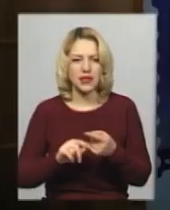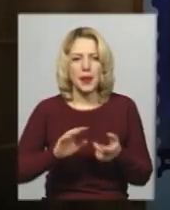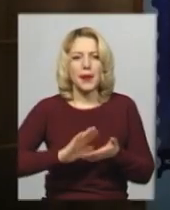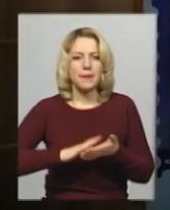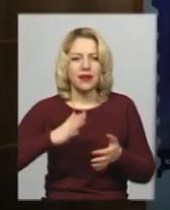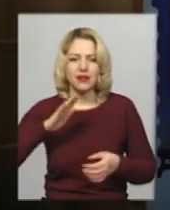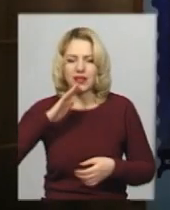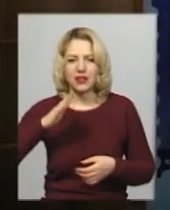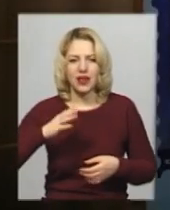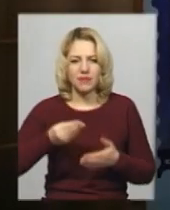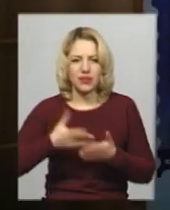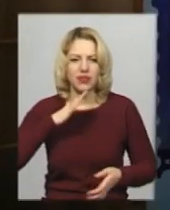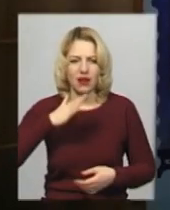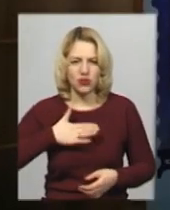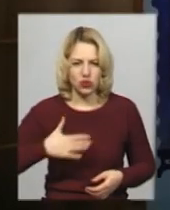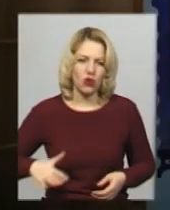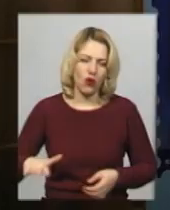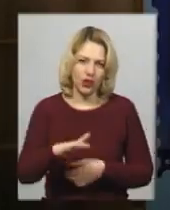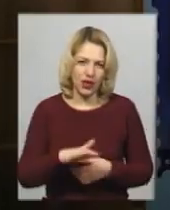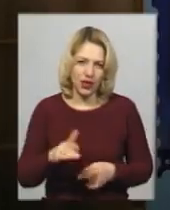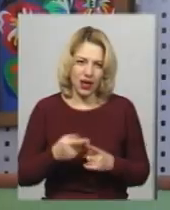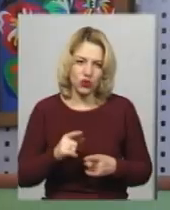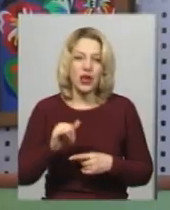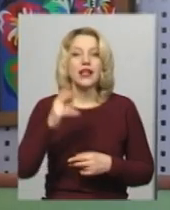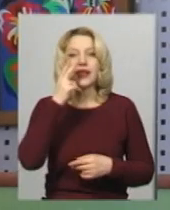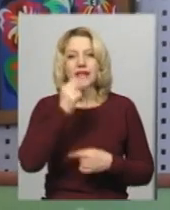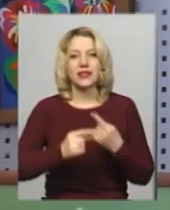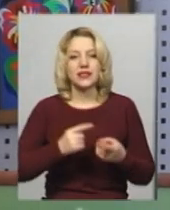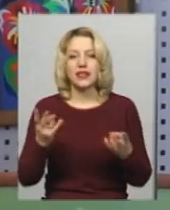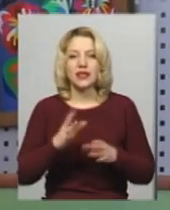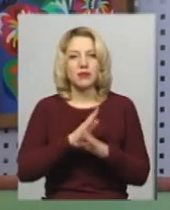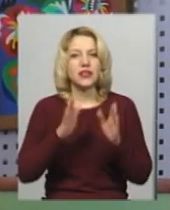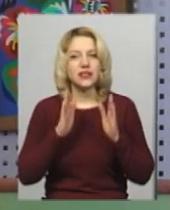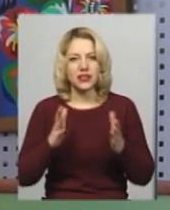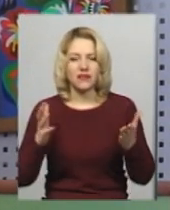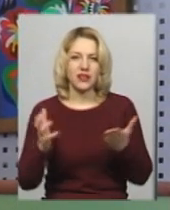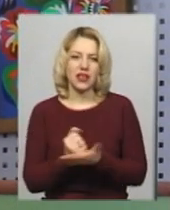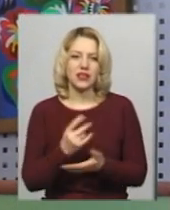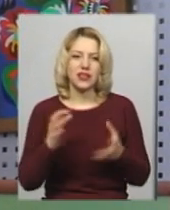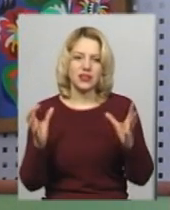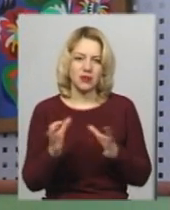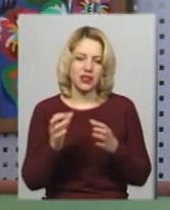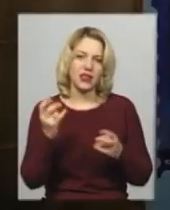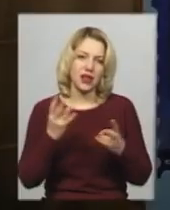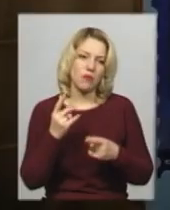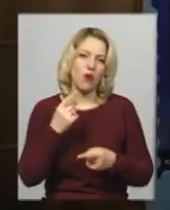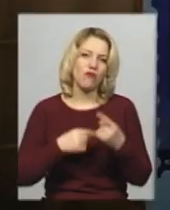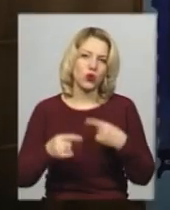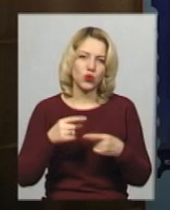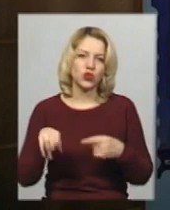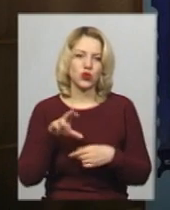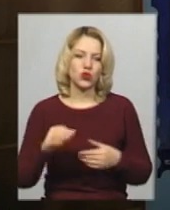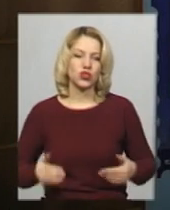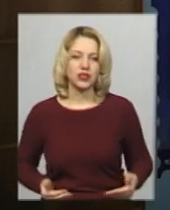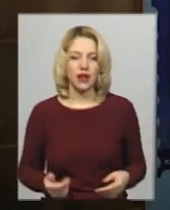музею історії міста Хмельницького Галина Барабаш. За її словами, традиції потрібно не тільки віднайти та зберегти, але й повернути до життя. Саме таке